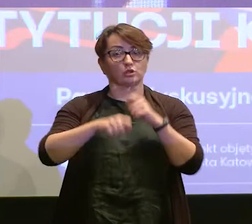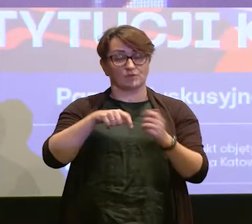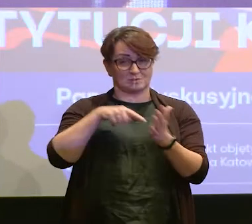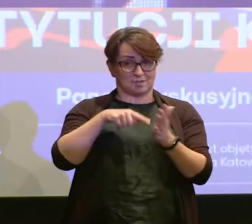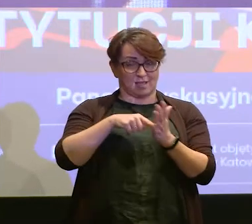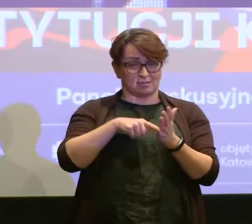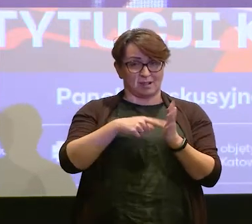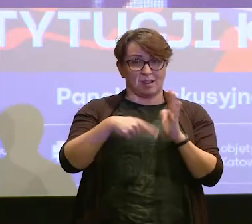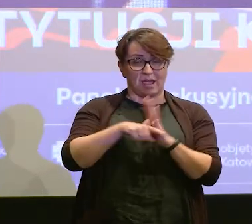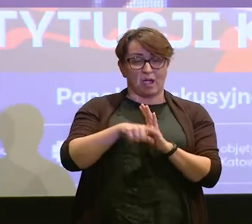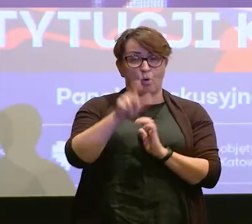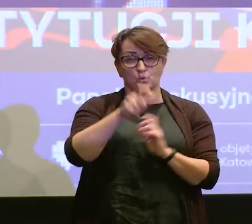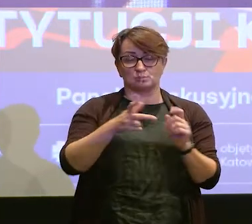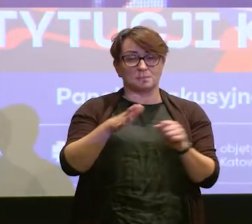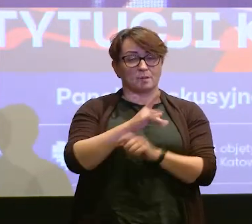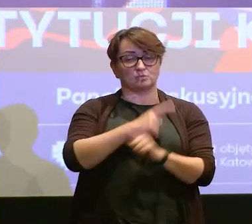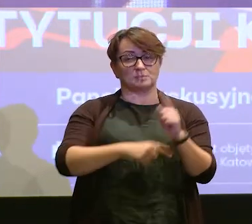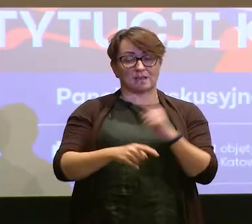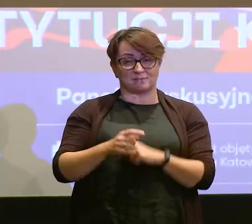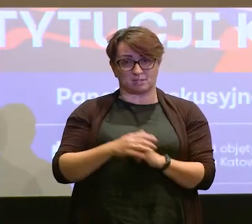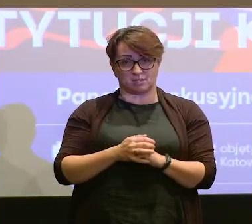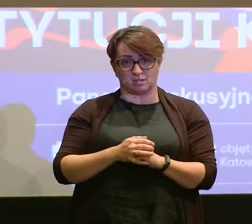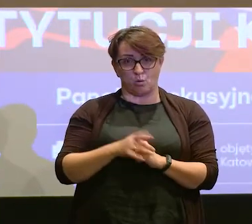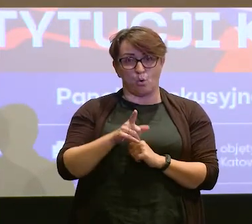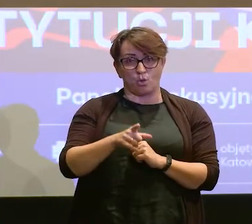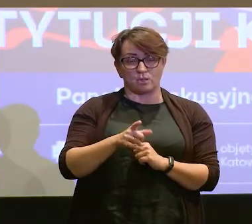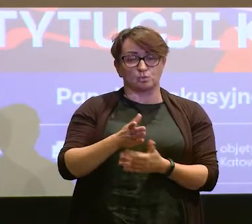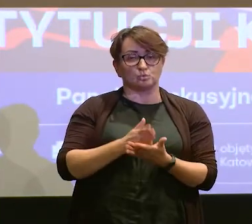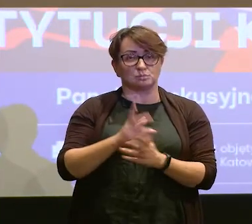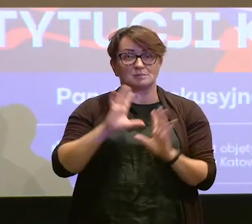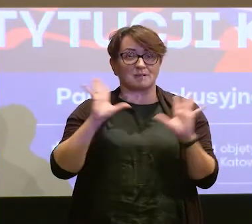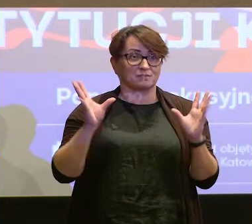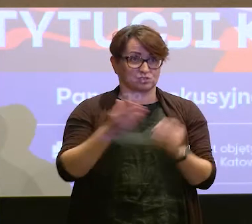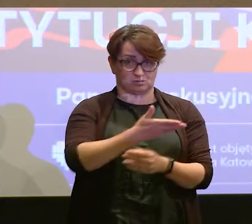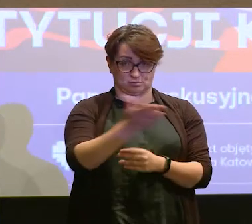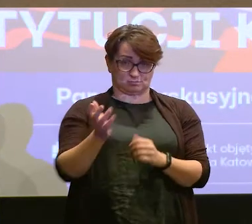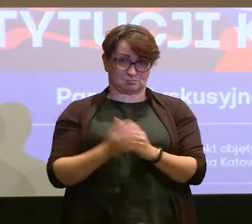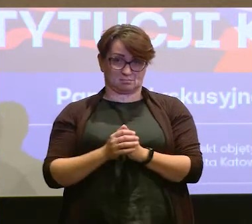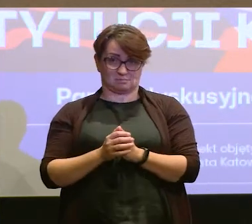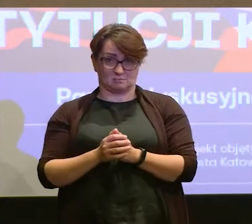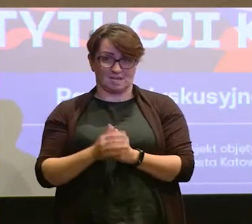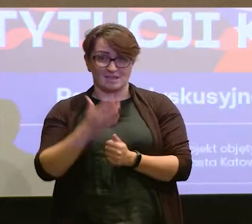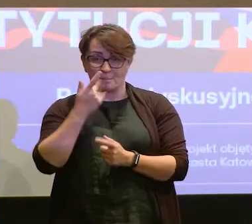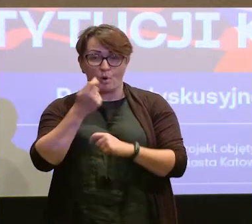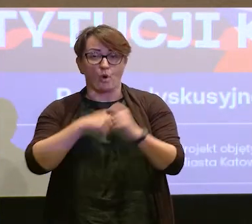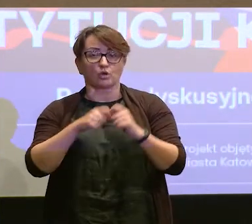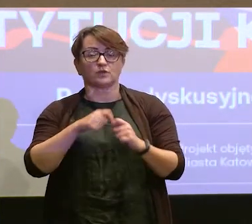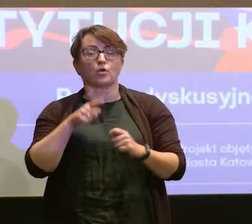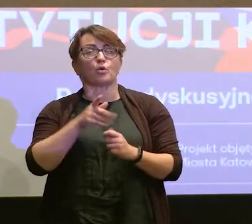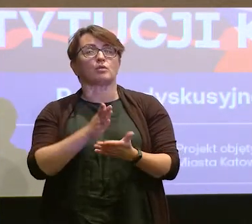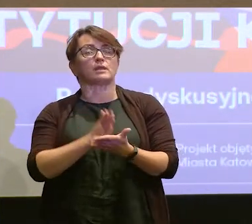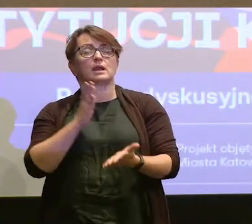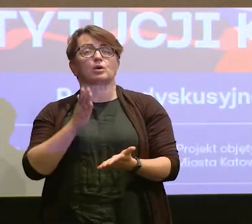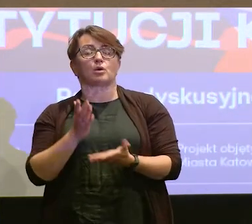które są dla osób z niepełnosprawnościami, one będą służyć wszystkim. Nie ma rozwiązania, które